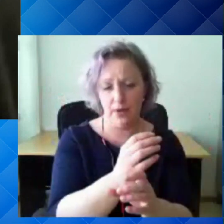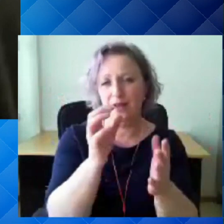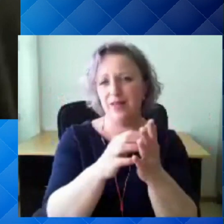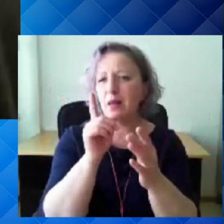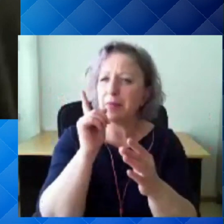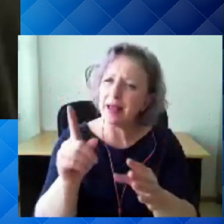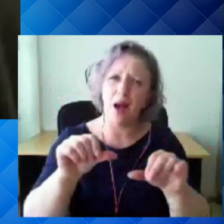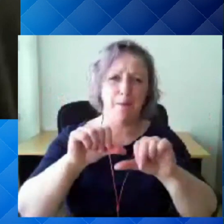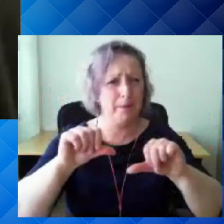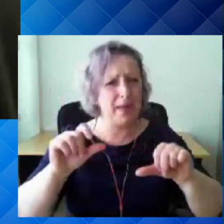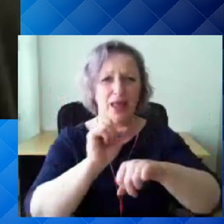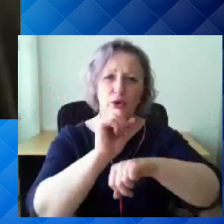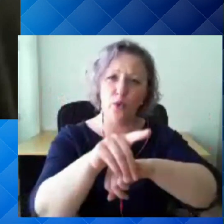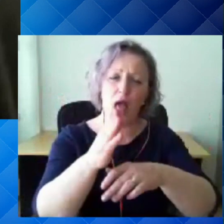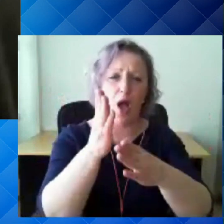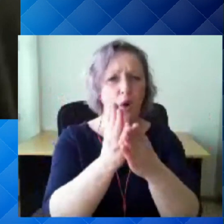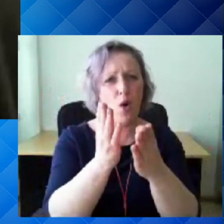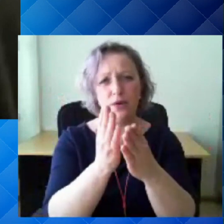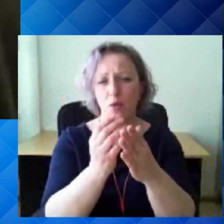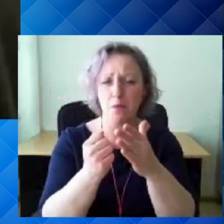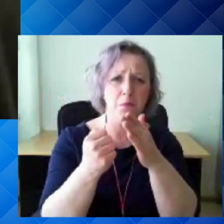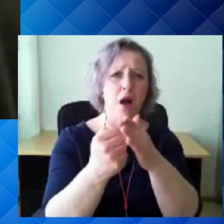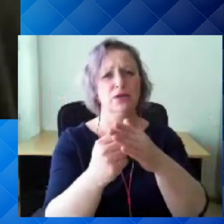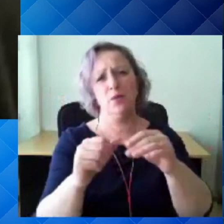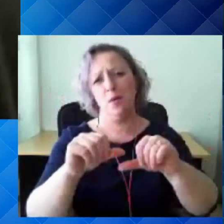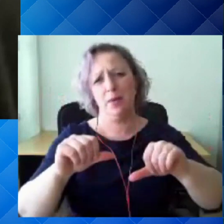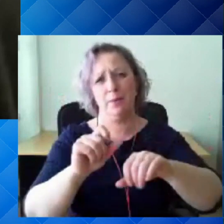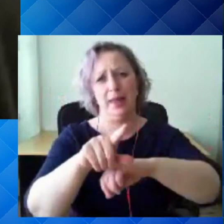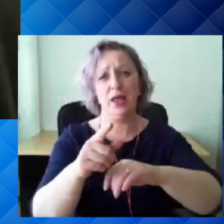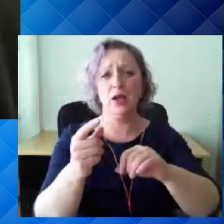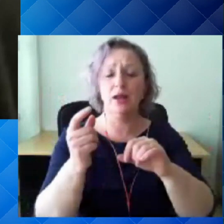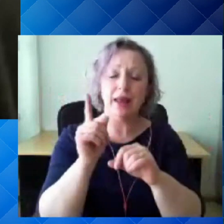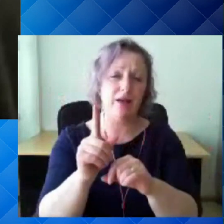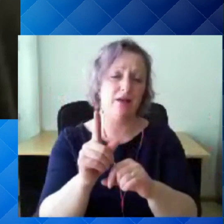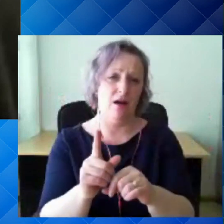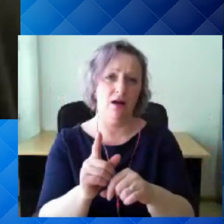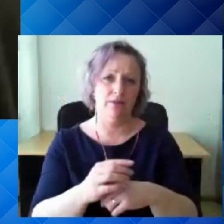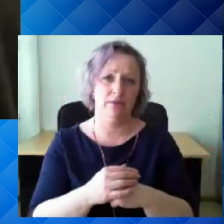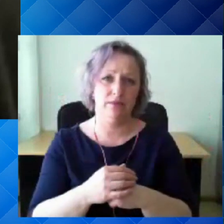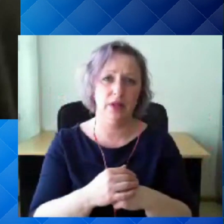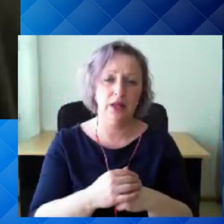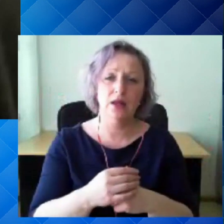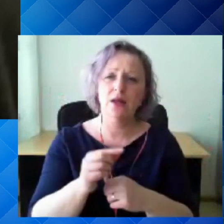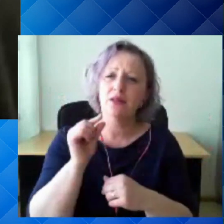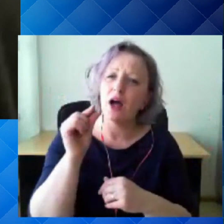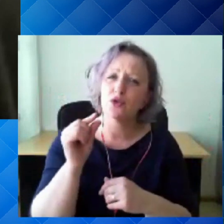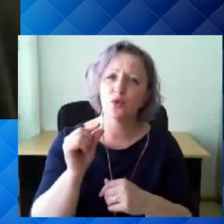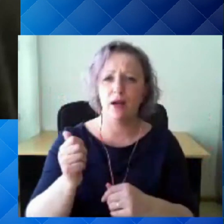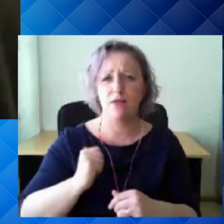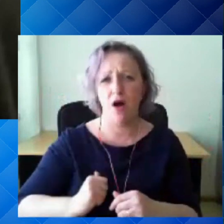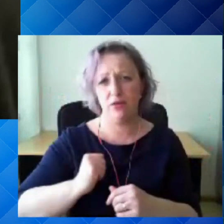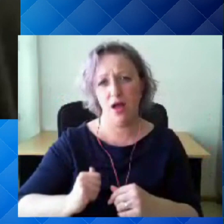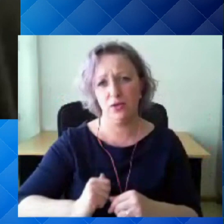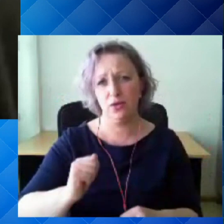nende piiride, kus me antsime hoiatusi välja, et olukord läheb raskeks. Nii et meil natuke on vaja kannatust